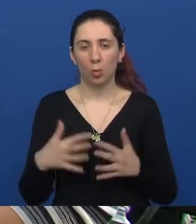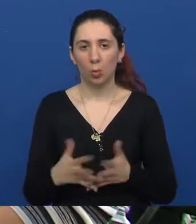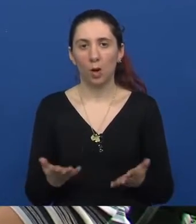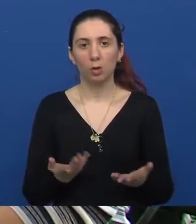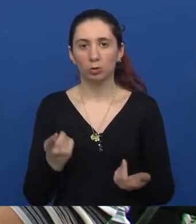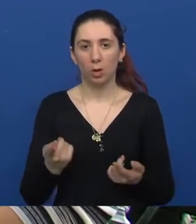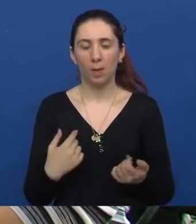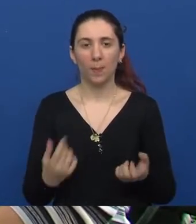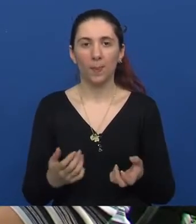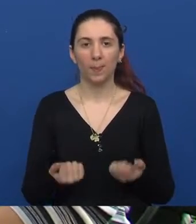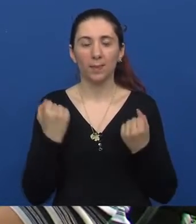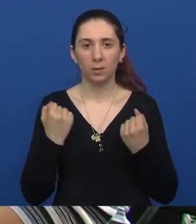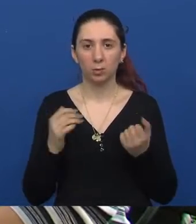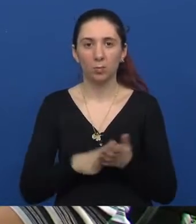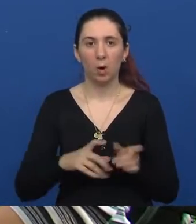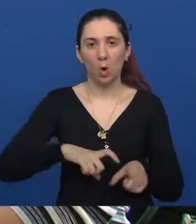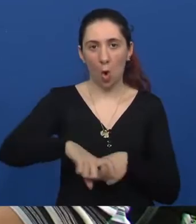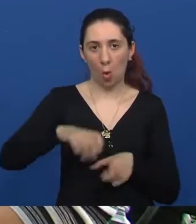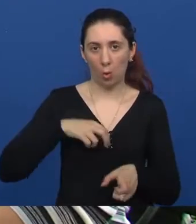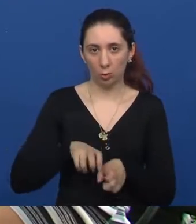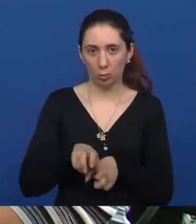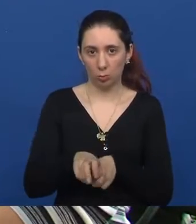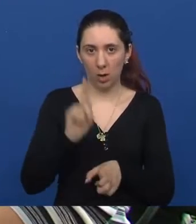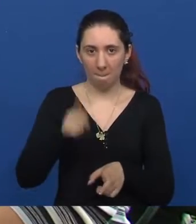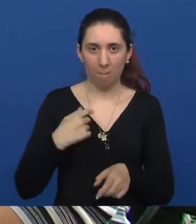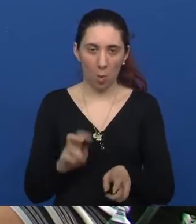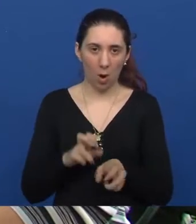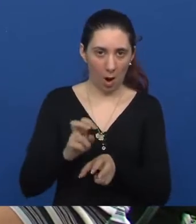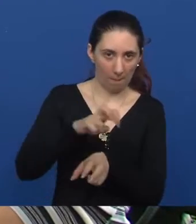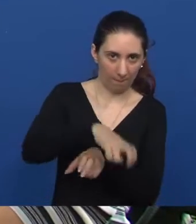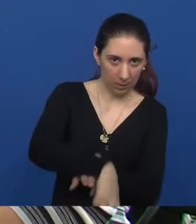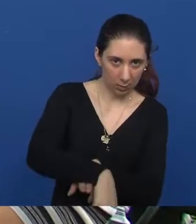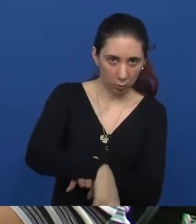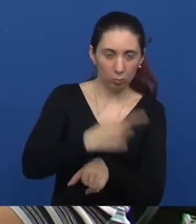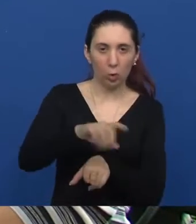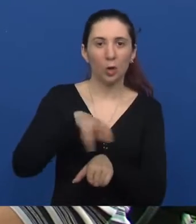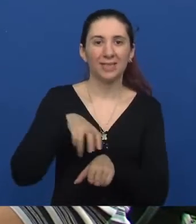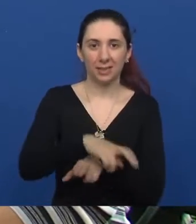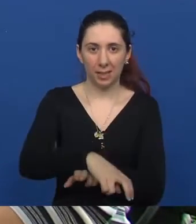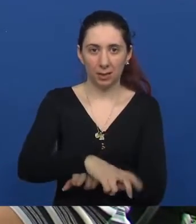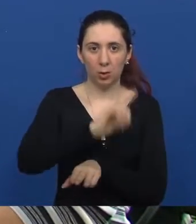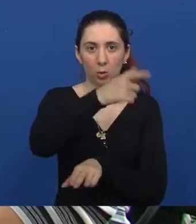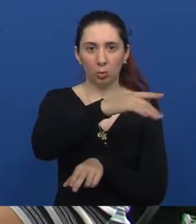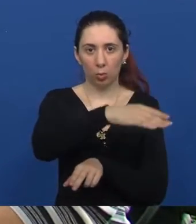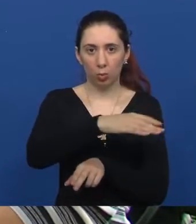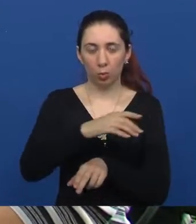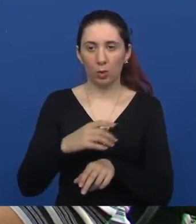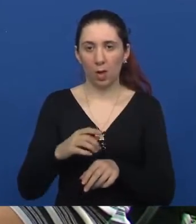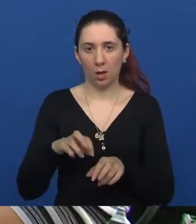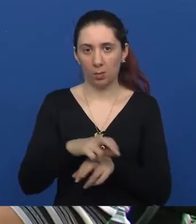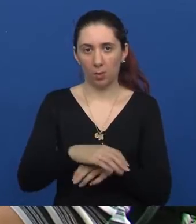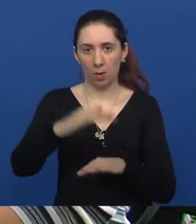je najgore, recimo, kad hodam po nogostupu i sad moram sići da bi prešla cestu i sad na drugoj strani me dočeka